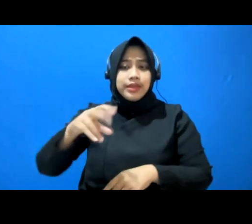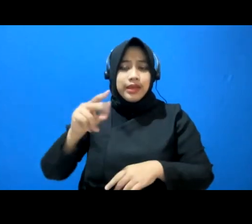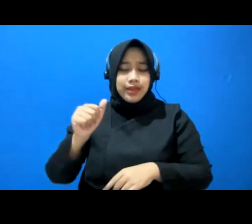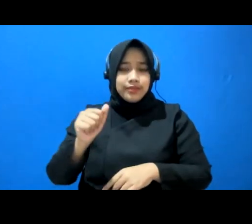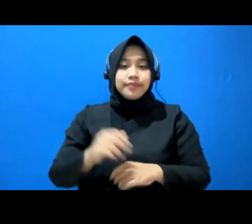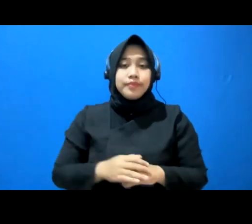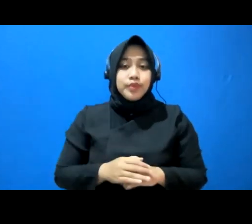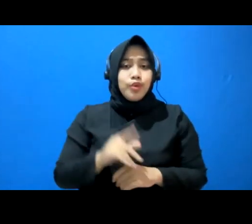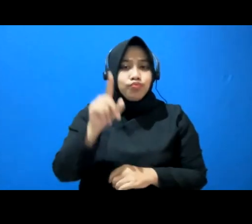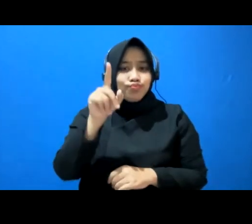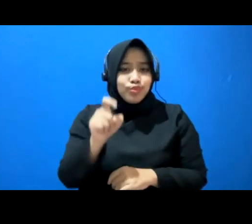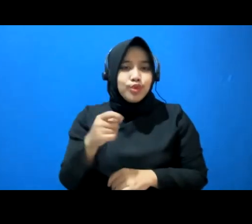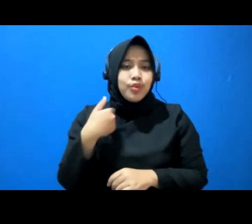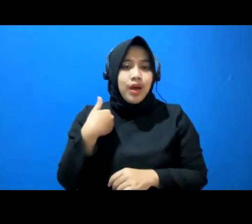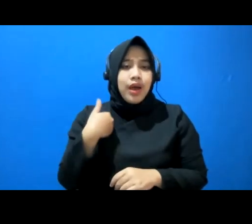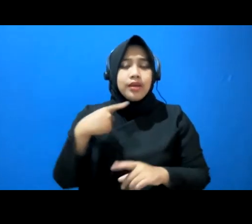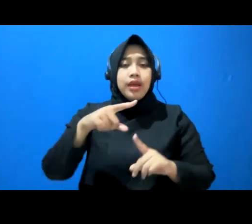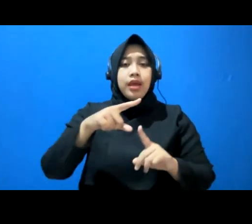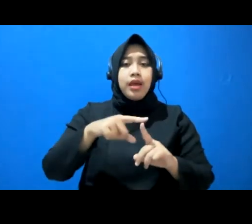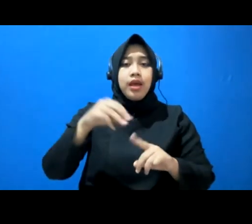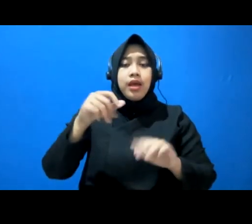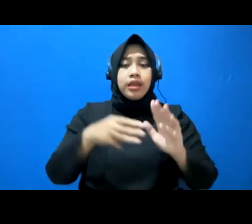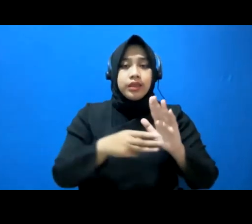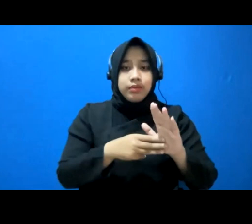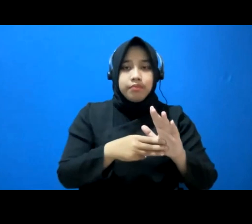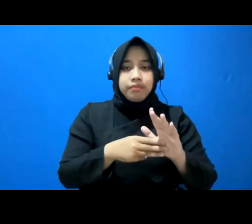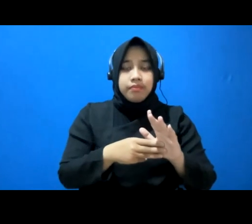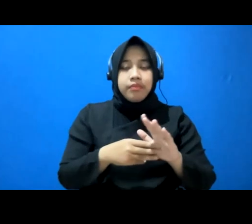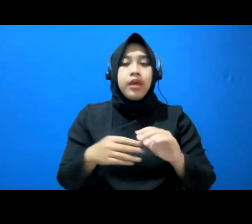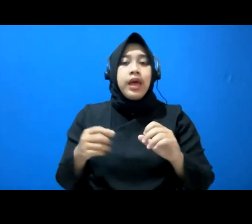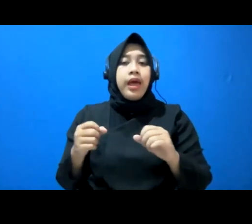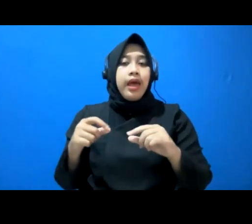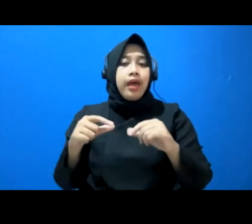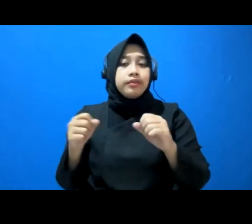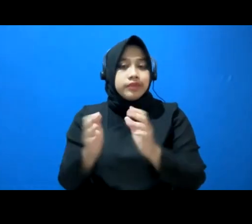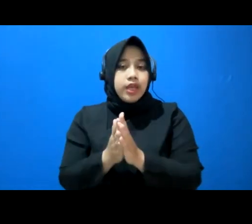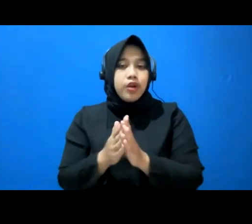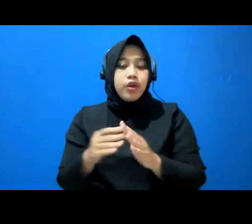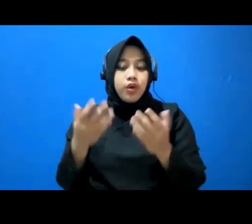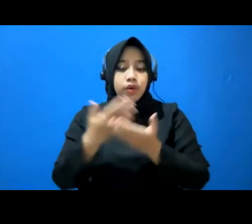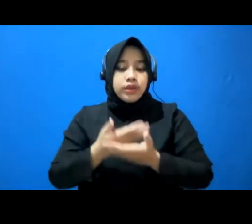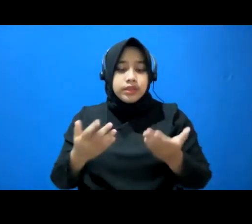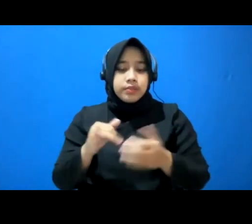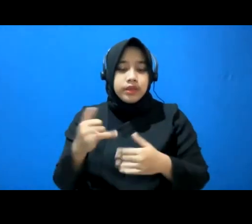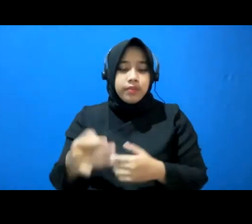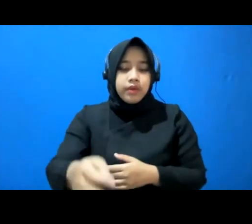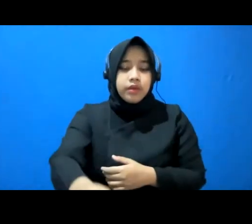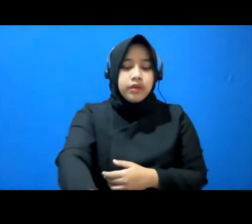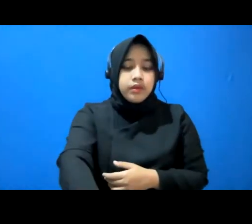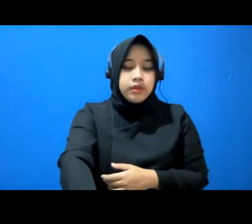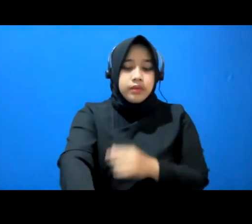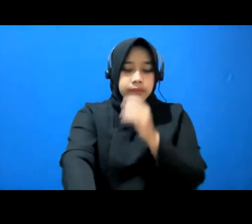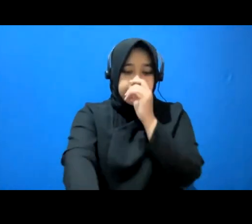perlu adanya term and condition-nya seperti apa? SOP-nya, panduannya.